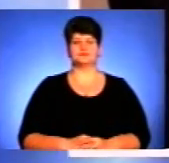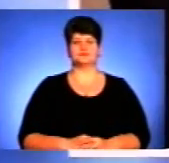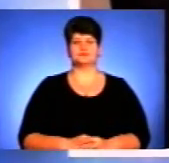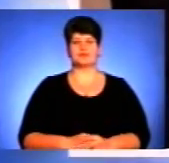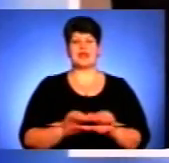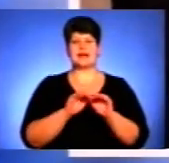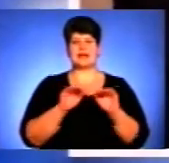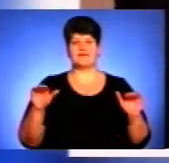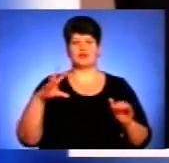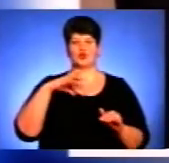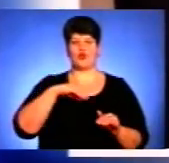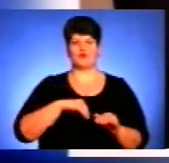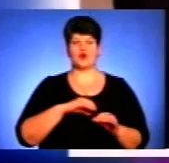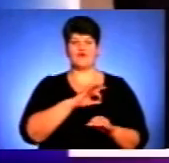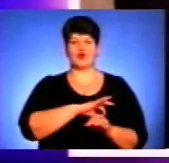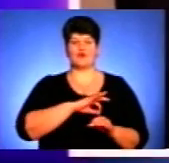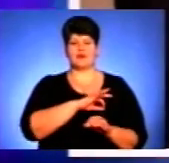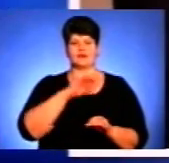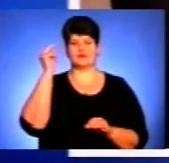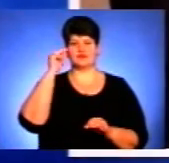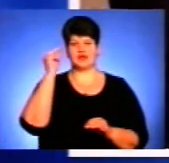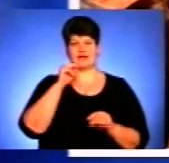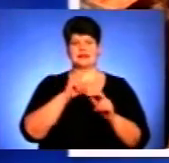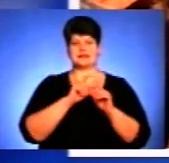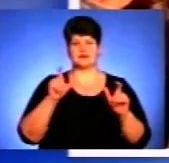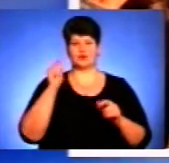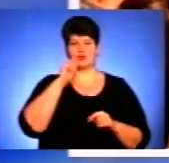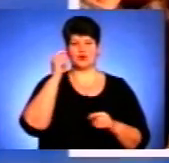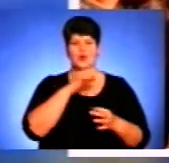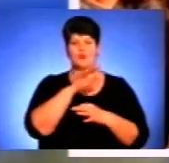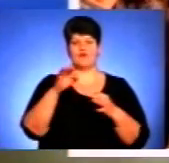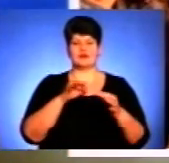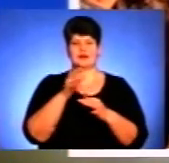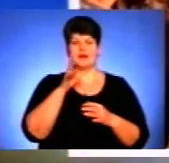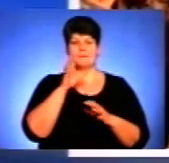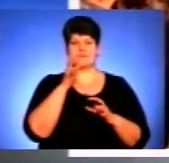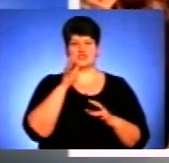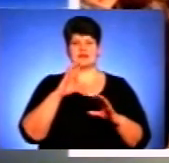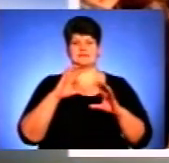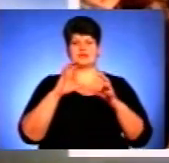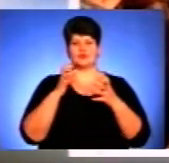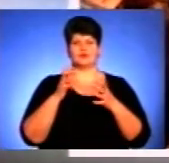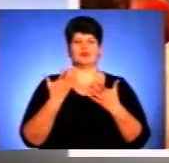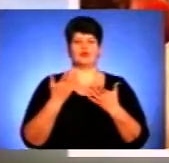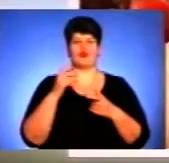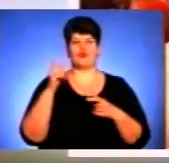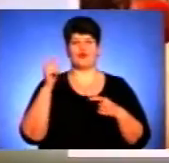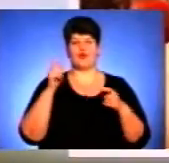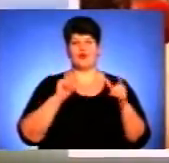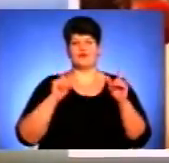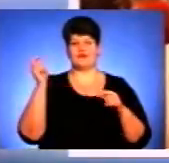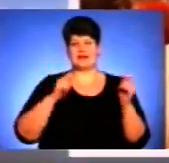Рівень духовного виховання у навчальних закладах країни обговорили під час Міжнародної науково-практичної конференції в Тернопільському ПЕД